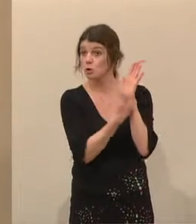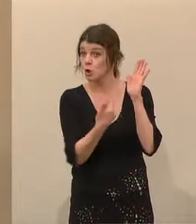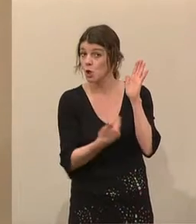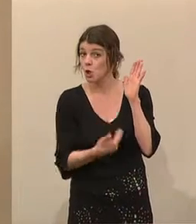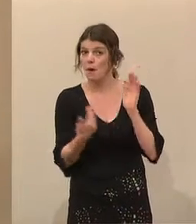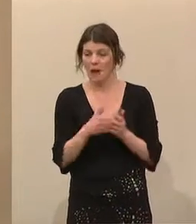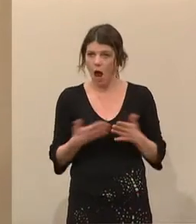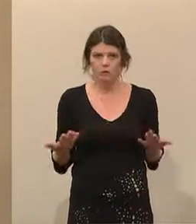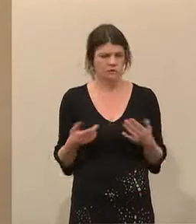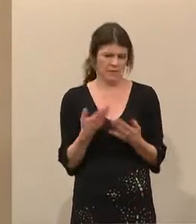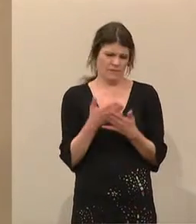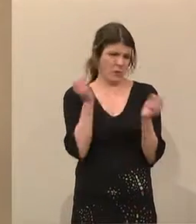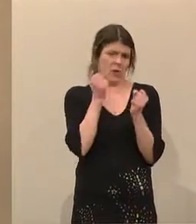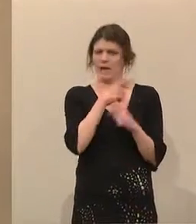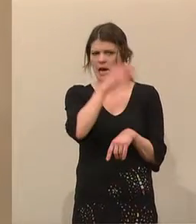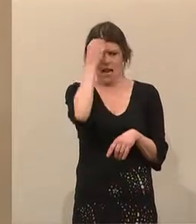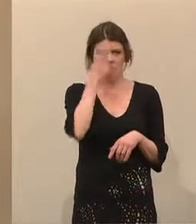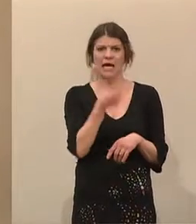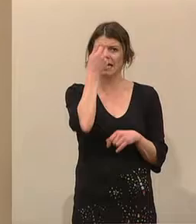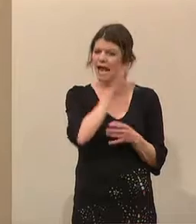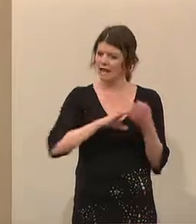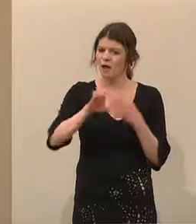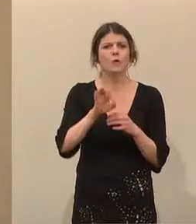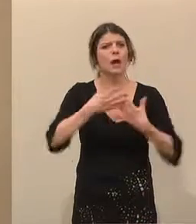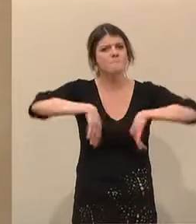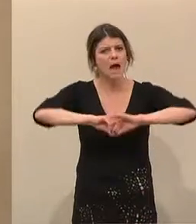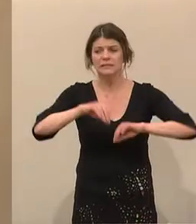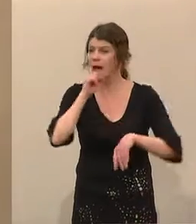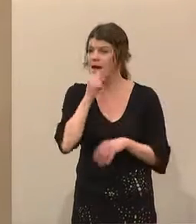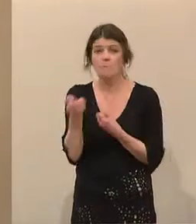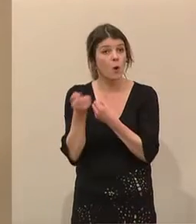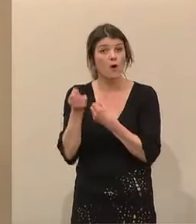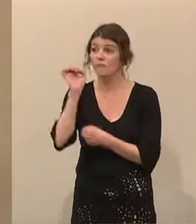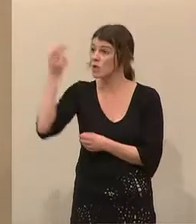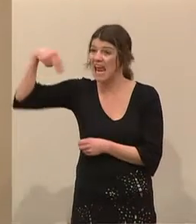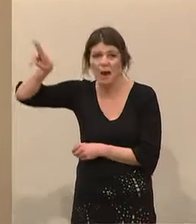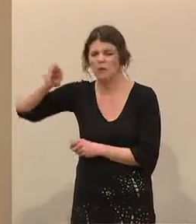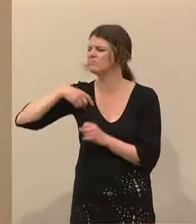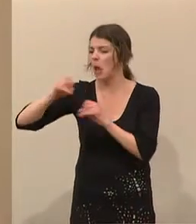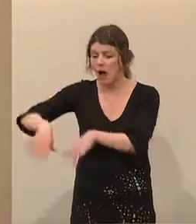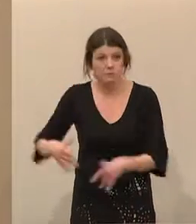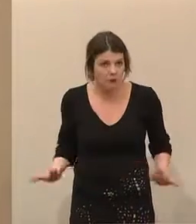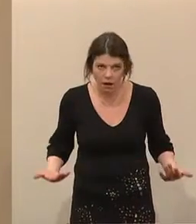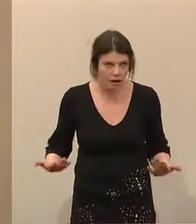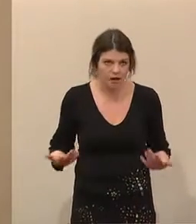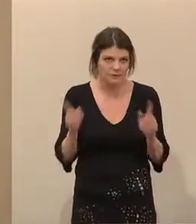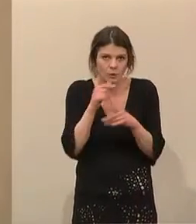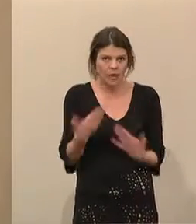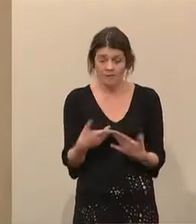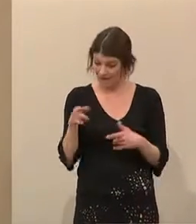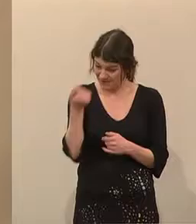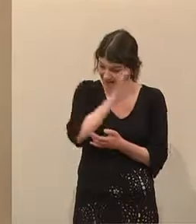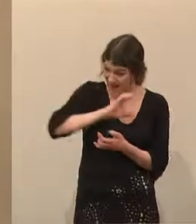wahnwitzig sein, wenn man glaubt, Gelder für die gemeinsame Agrarpolitik der Europäischen Union streichen zu können. Denn mit diesen